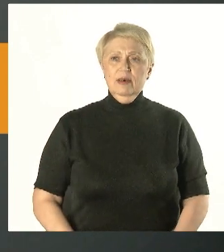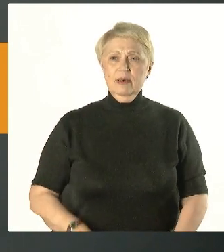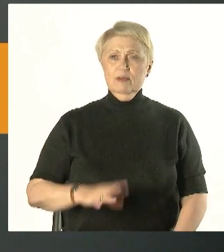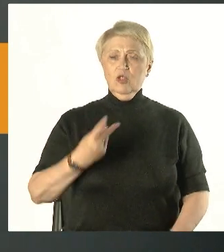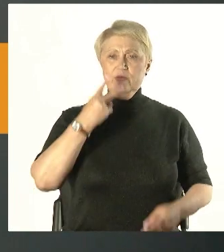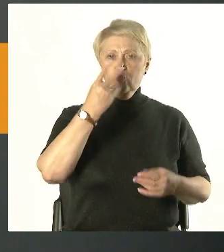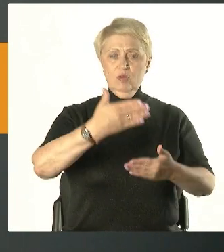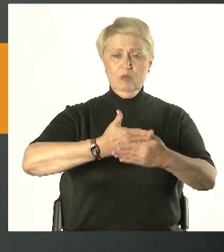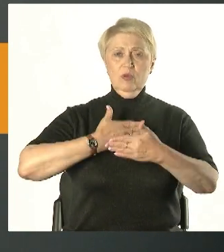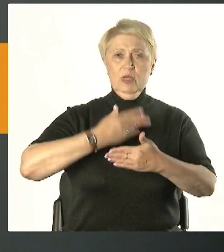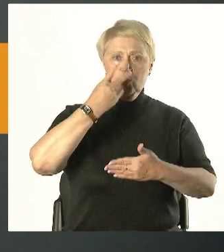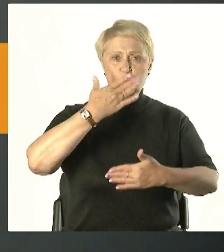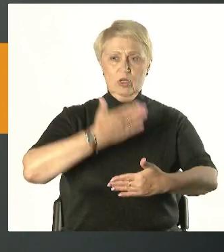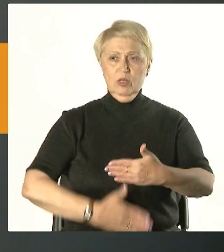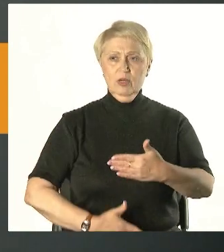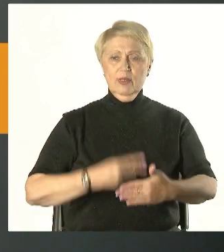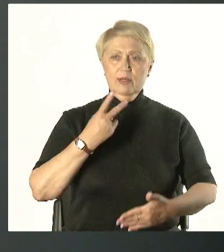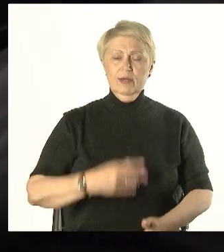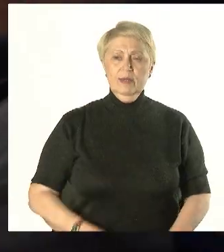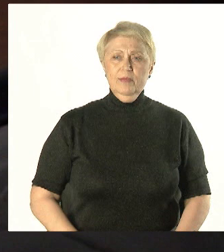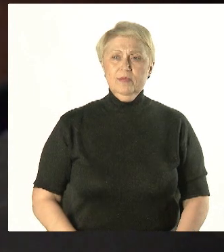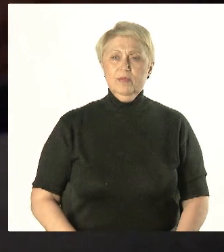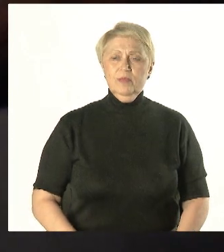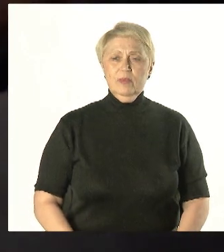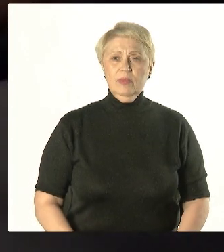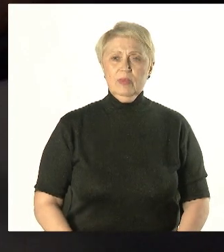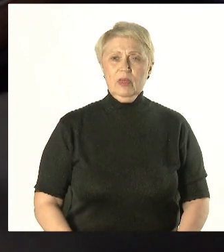пододвигаю и ладони свои.